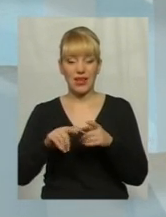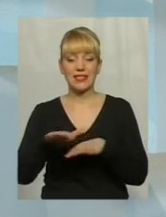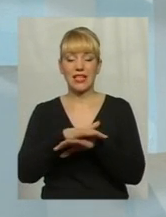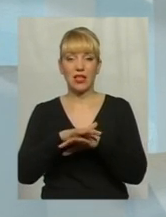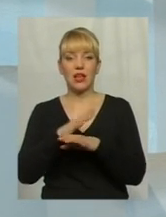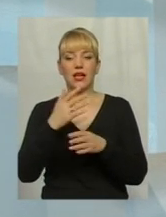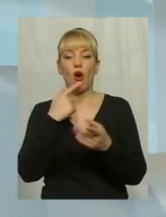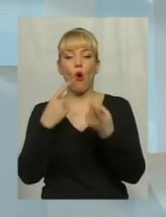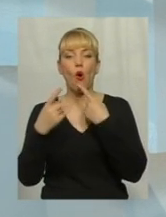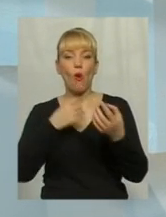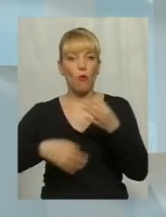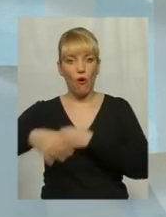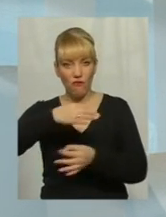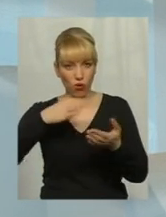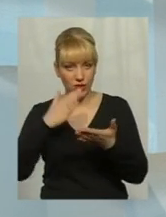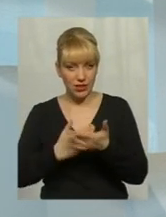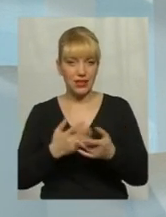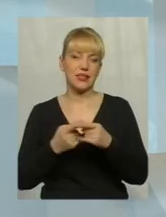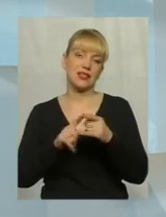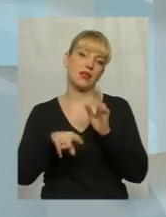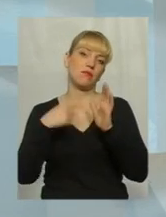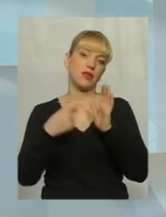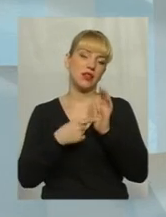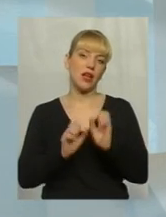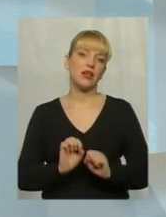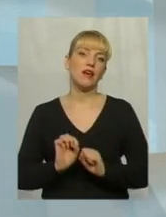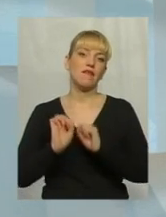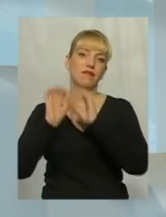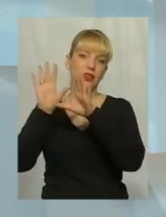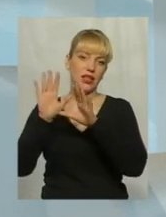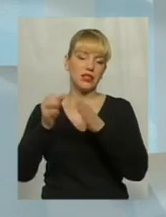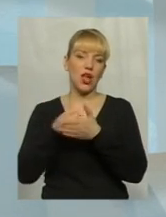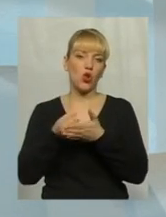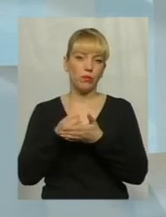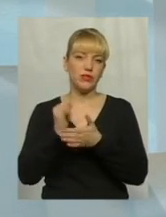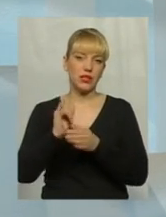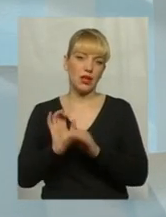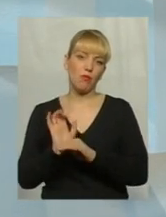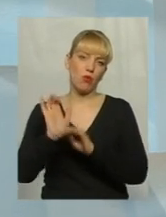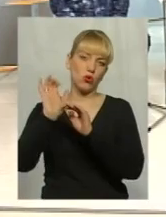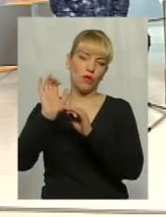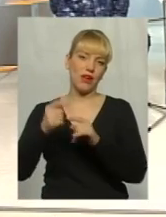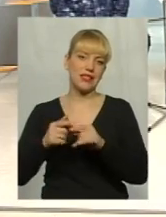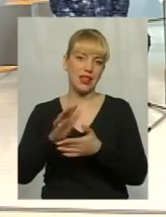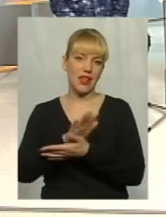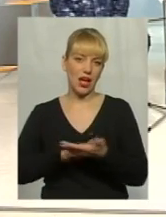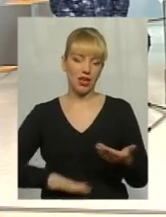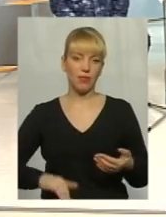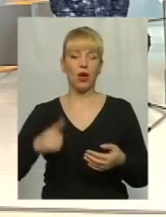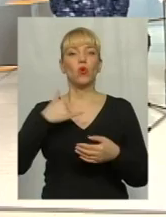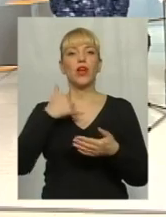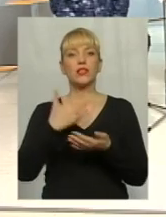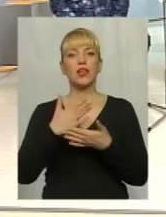громадськістю, то тільки тоді це питання віддається на відкуп лобістам і воно просувається далі. Але зачекайте, в нас є